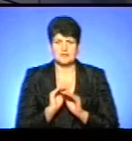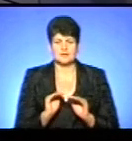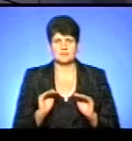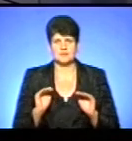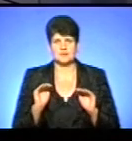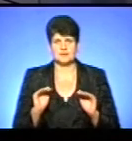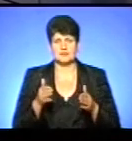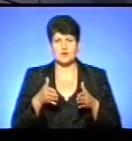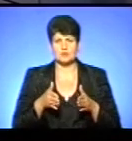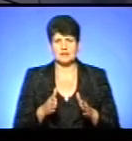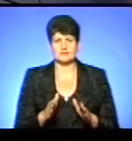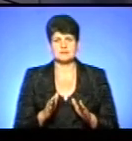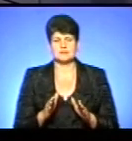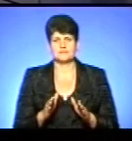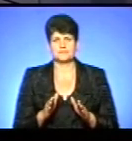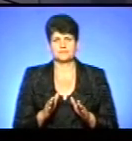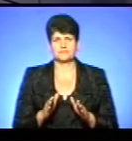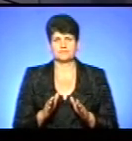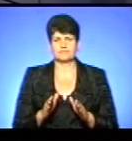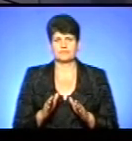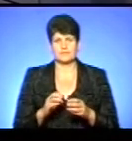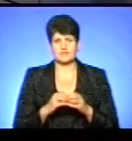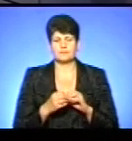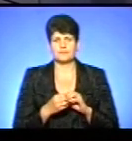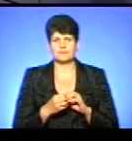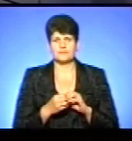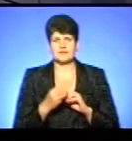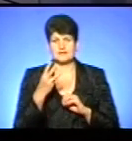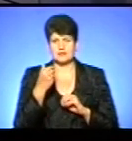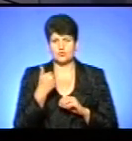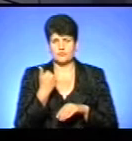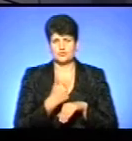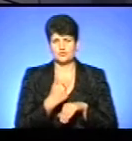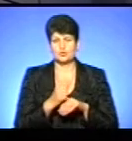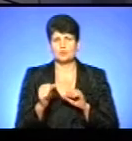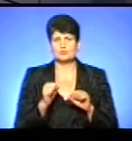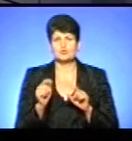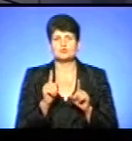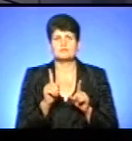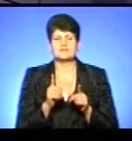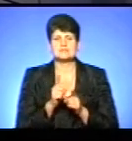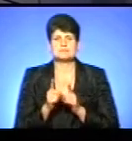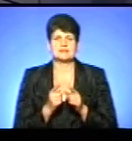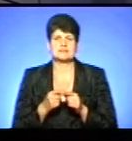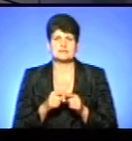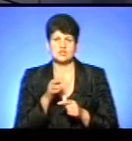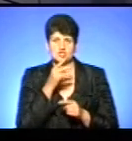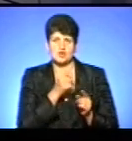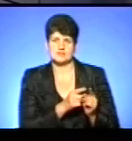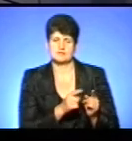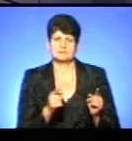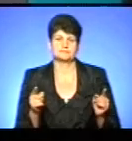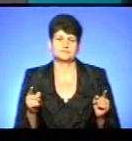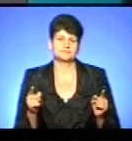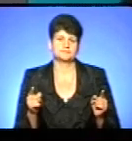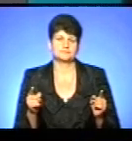які народилися при патології. Три роки ви очолюєте управління. Що б ви змінили за цей час відколи ви на